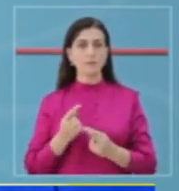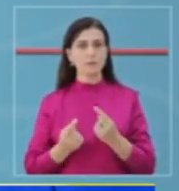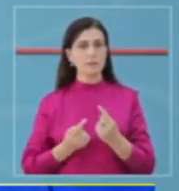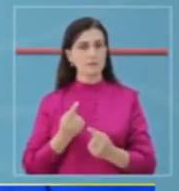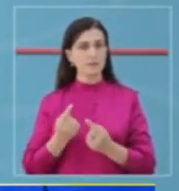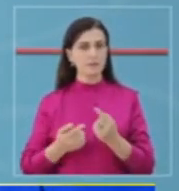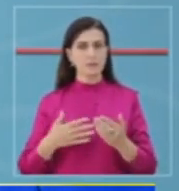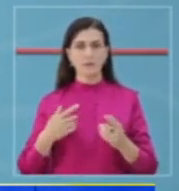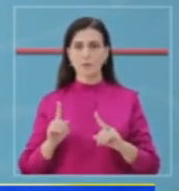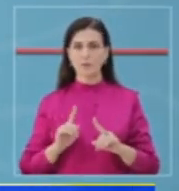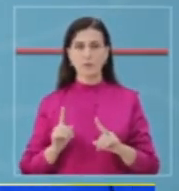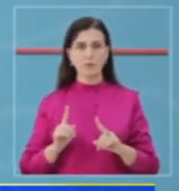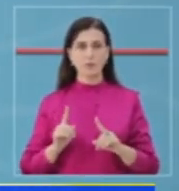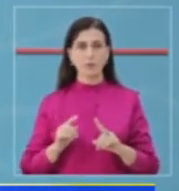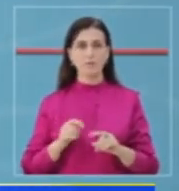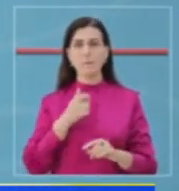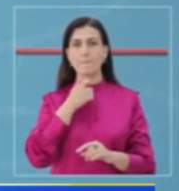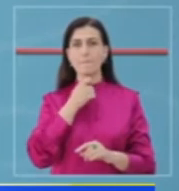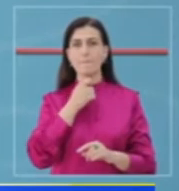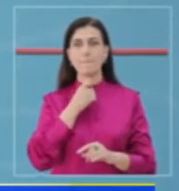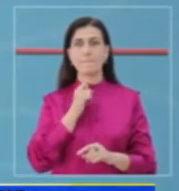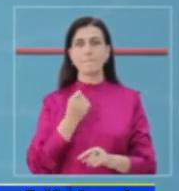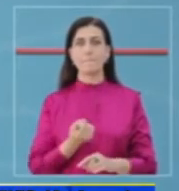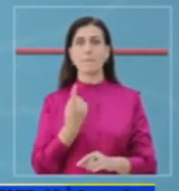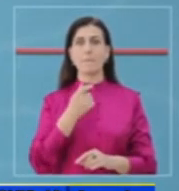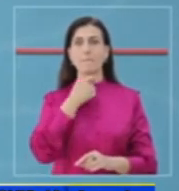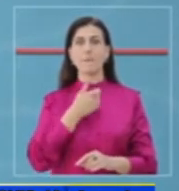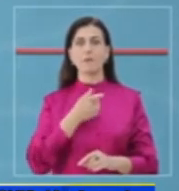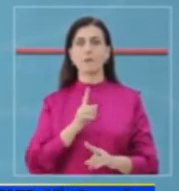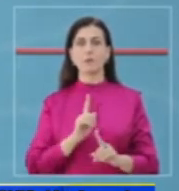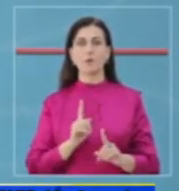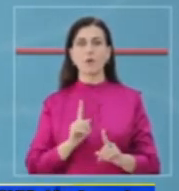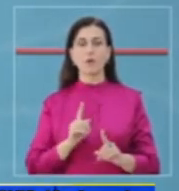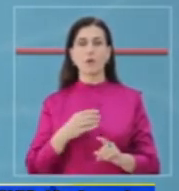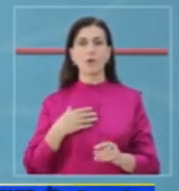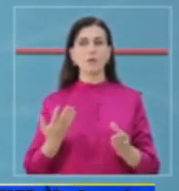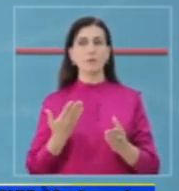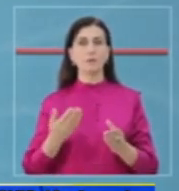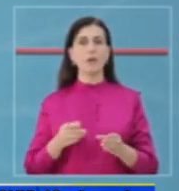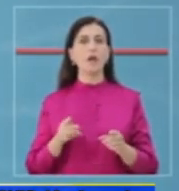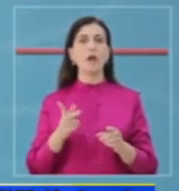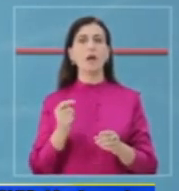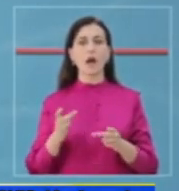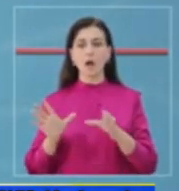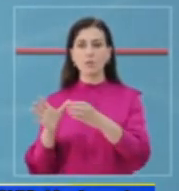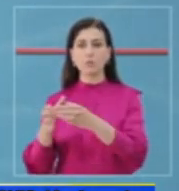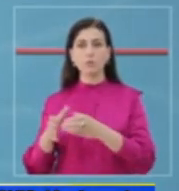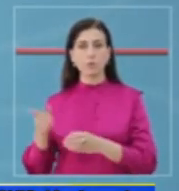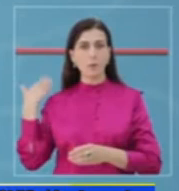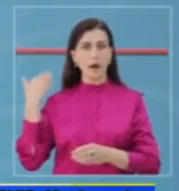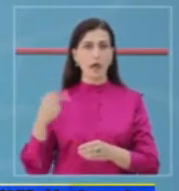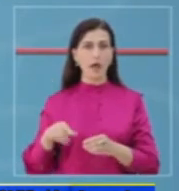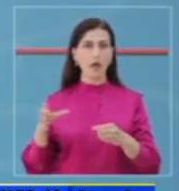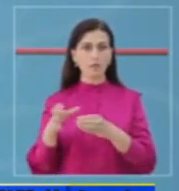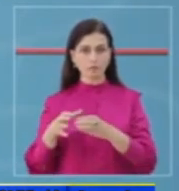Kjo situat nuk ishte kax e papritshme për shkak të grumbullimeve masive të